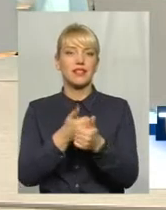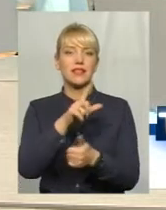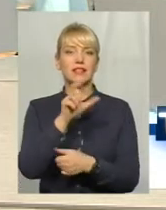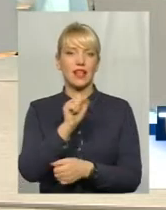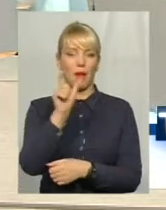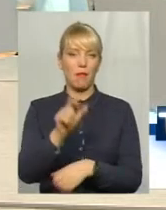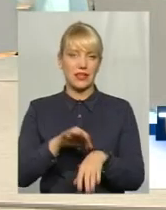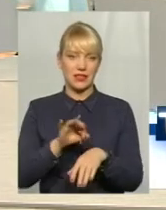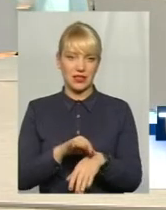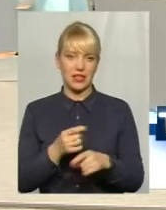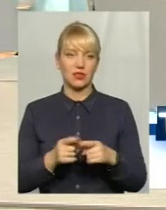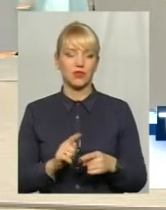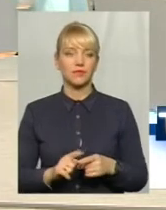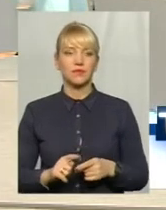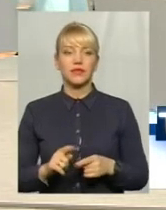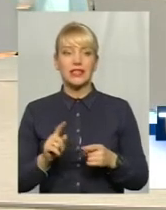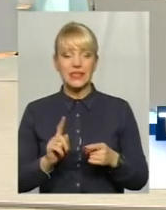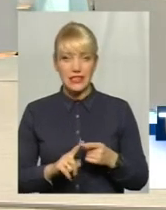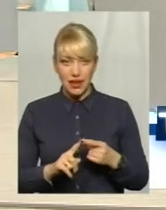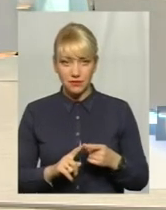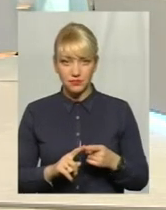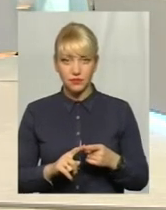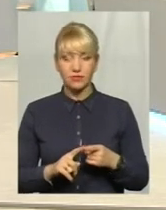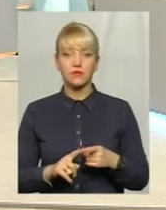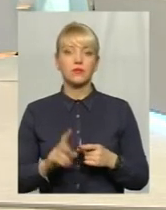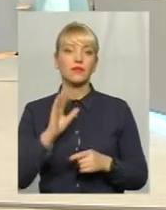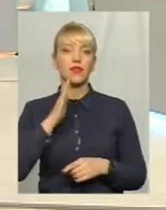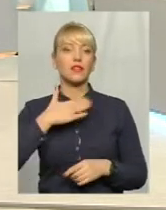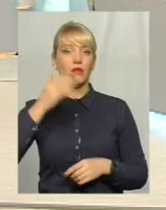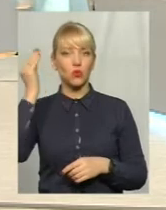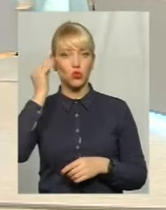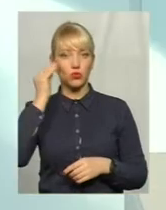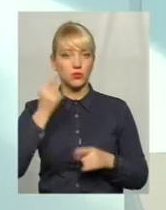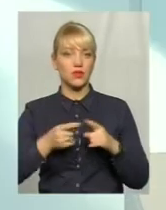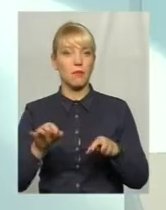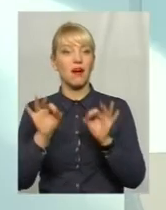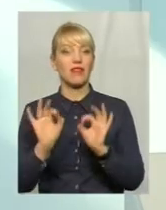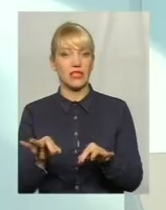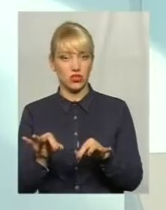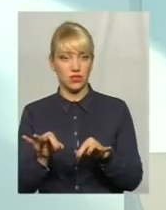обслуговуваних пацієнтів. І це, на мою думку, правильніше.